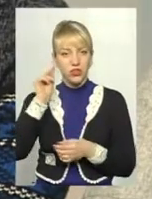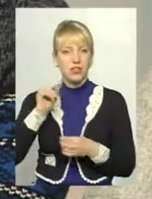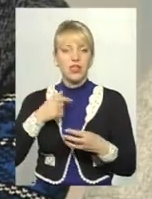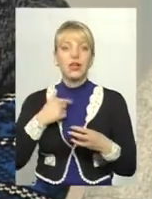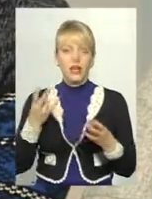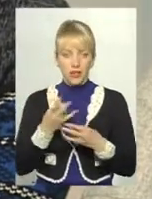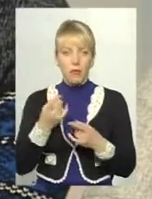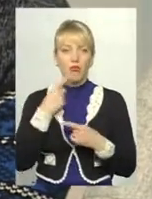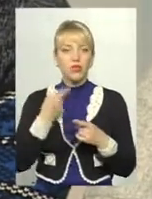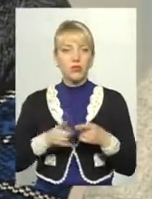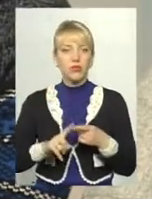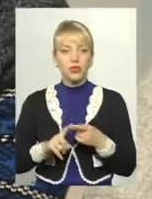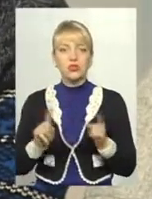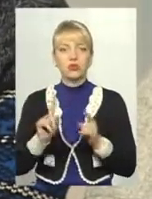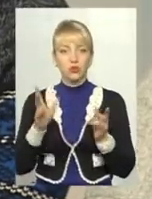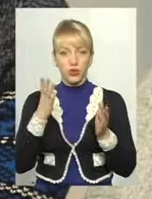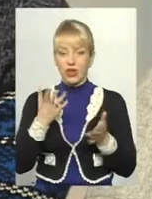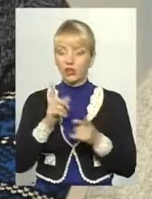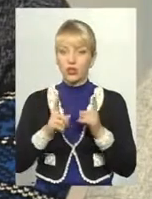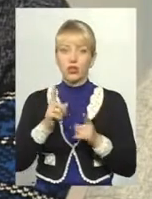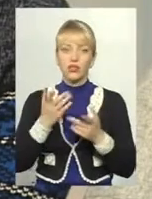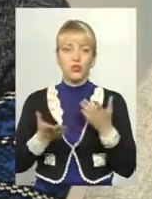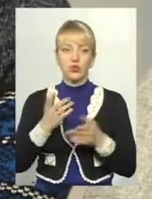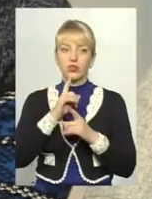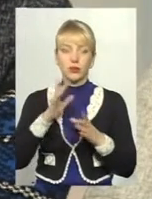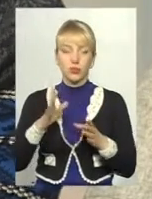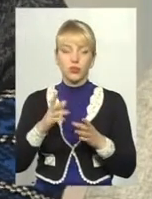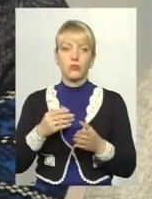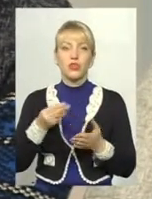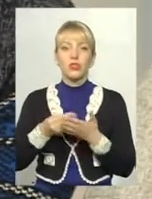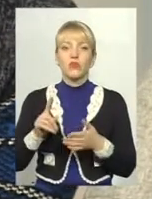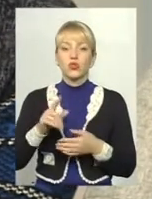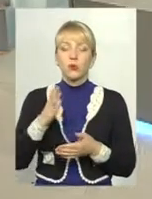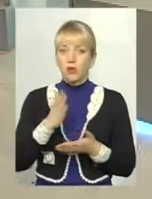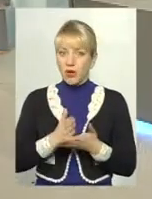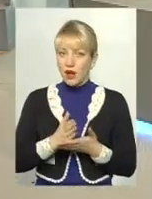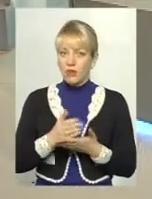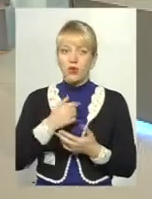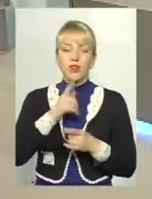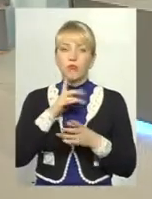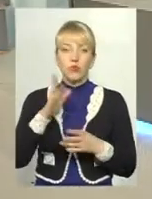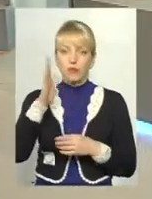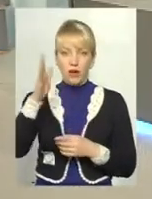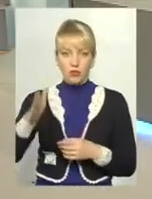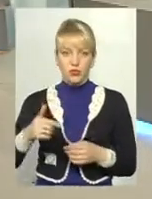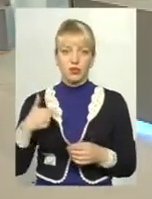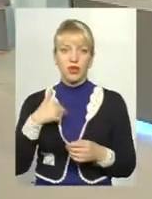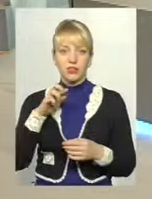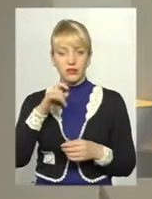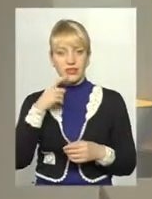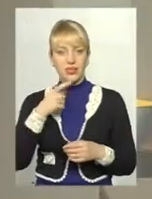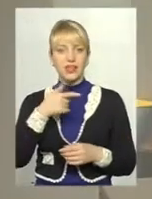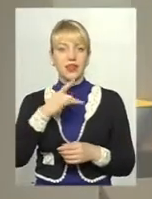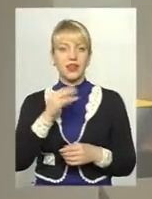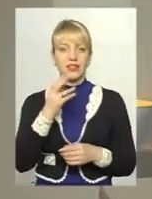тому що не будемо дійсно цінувати те, що ми маємо, майбутнього в нас тоді просто не буде. Так, і хотілася б відмітити, до речі, Грицівського громаду,